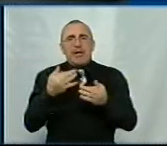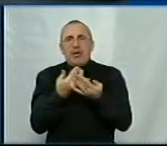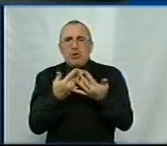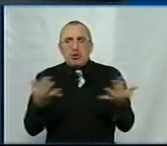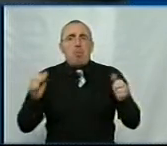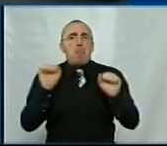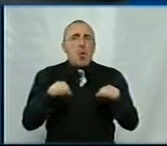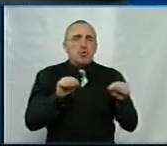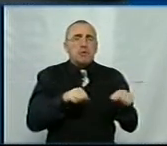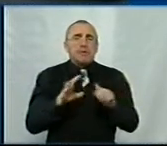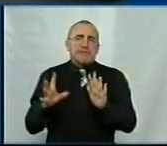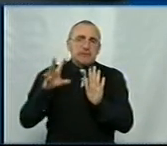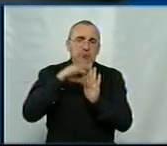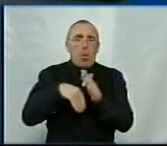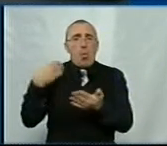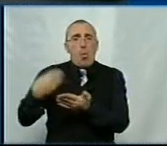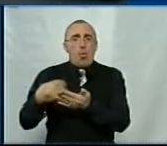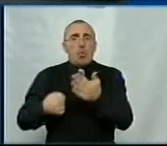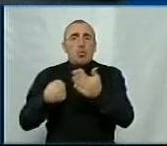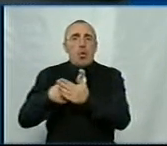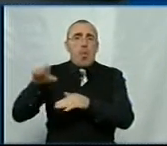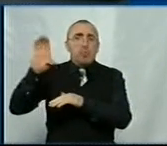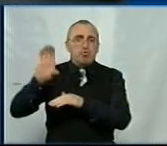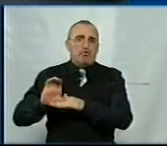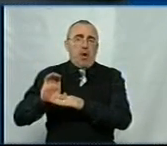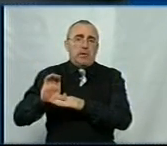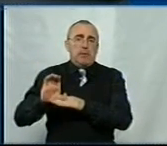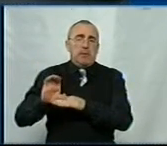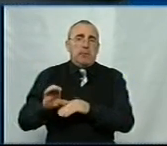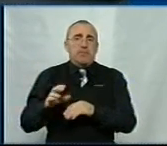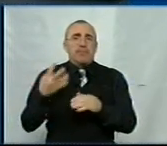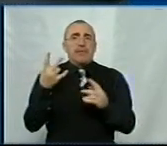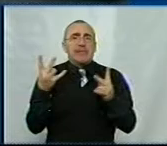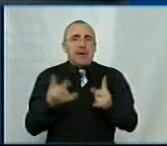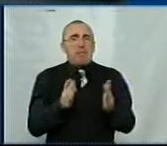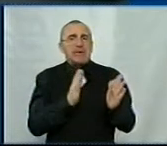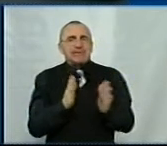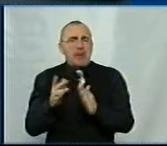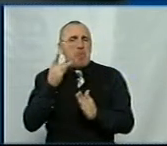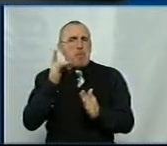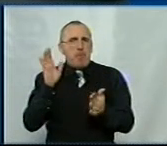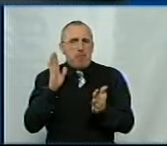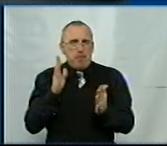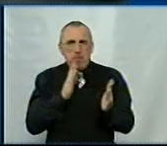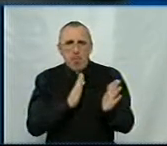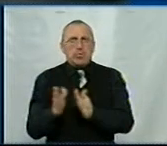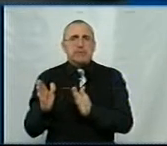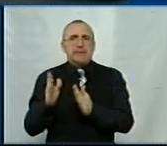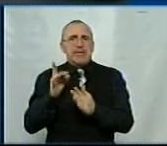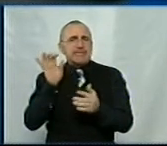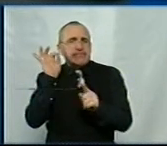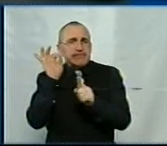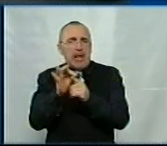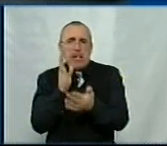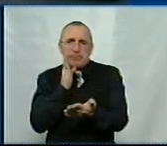можливостей залучити кошти до бюджету. Треба системно, постійно, цілеспрямовано